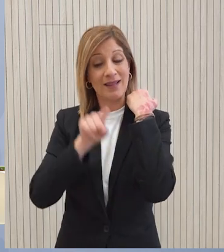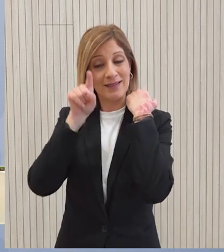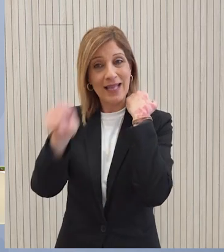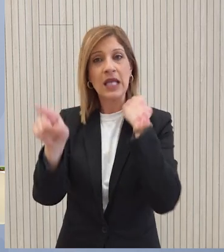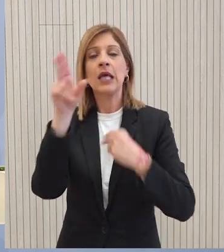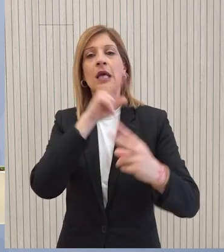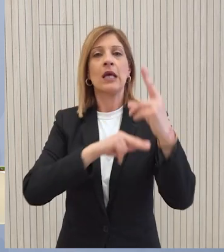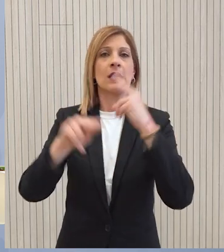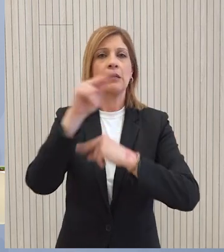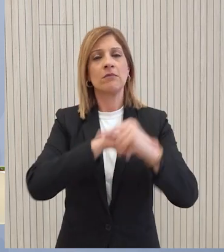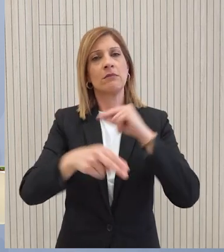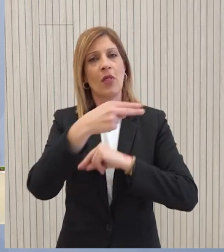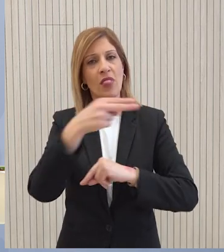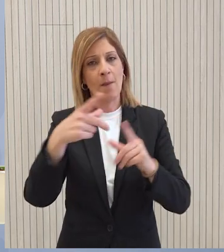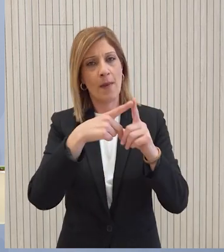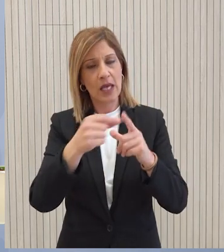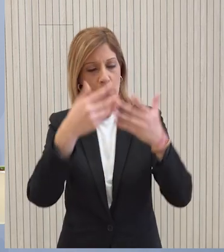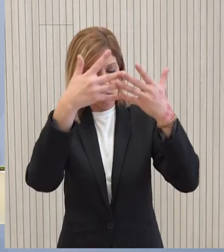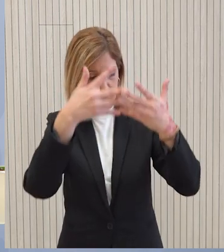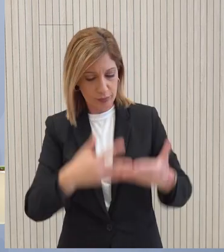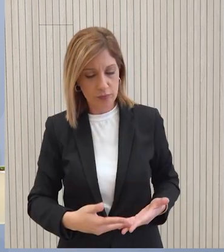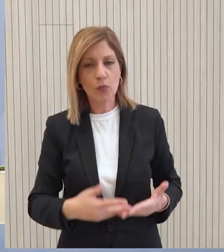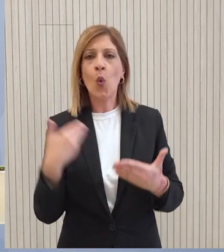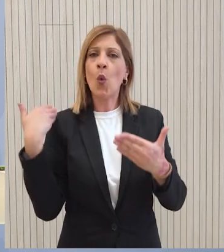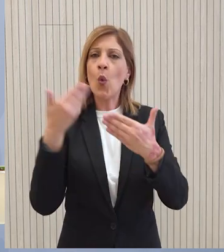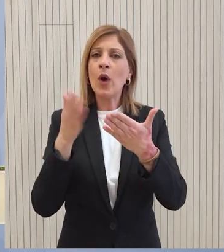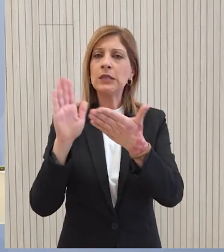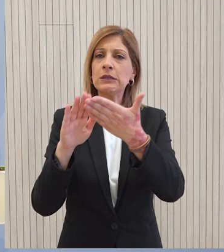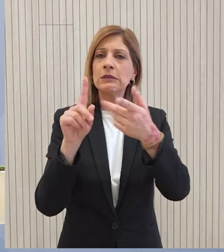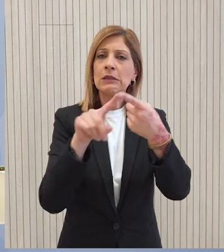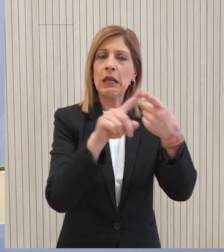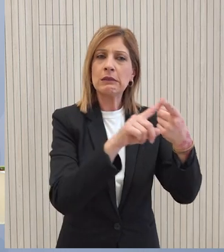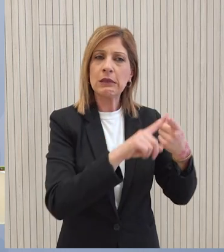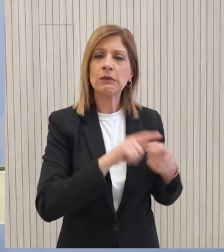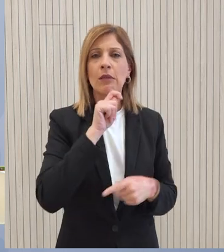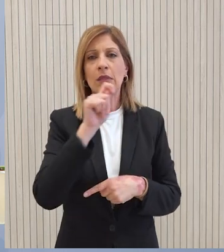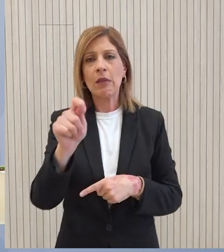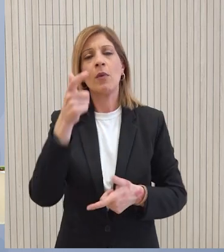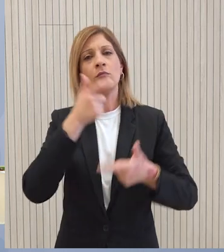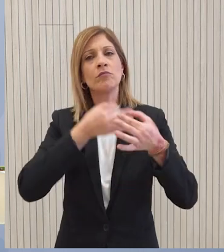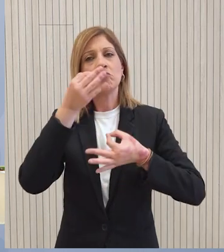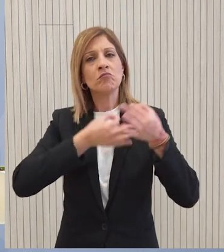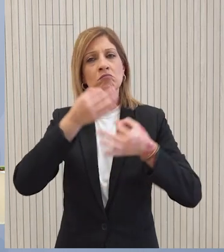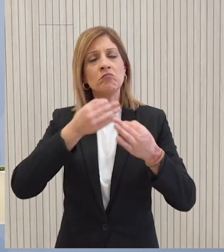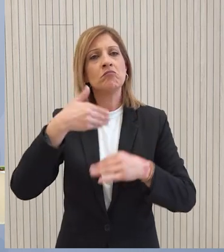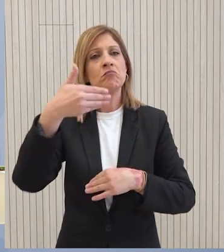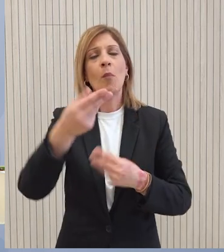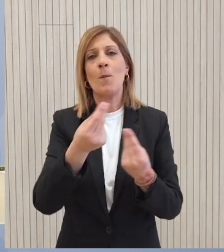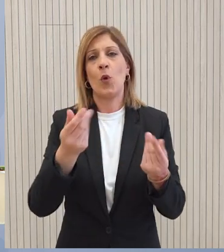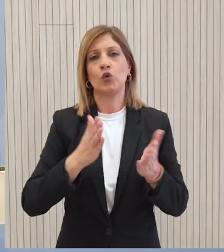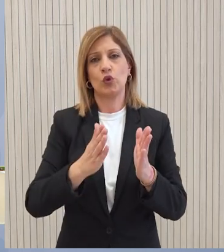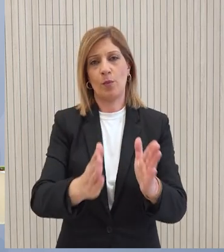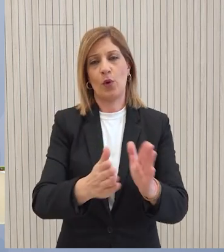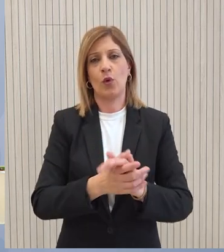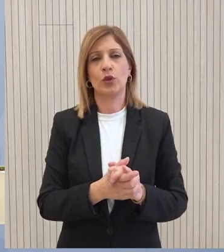τα δεδομένα όπως τα αξιολογή και η ίδια αλλά και ο Γενικός Γραμματέας των Ηνωμένων Εθνών αλλά και θα συζητήσουν ποια είναι τα επόμενα βήματα οι